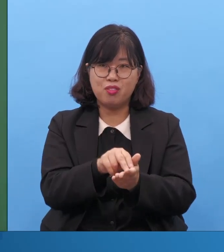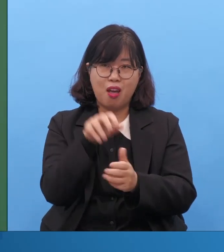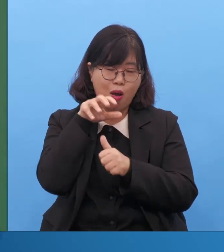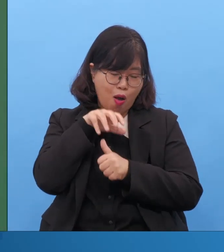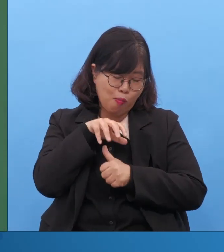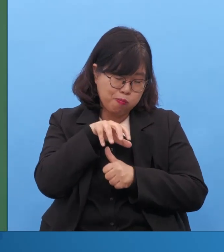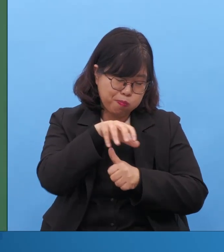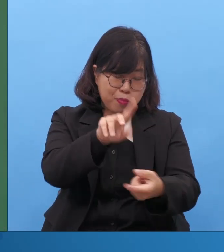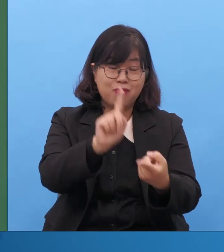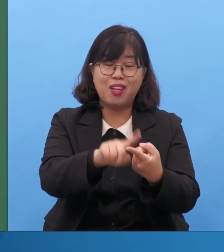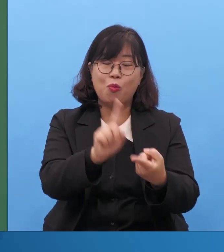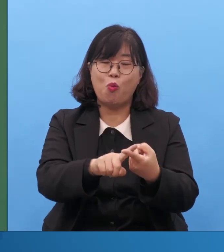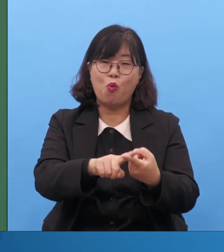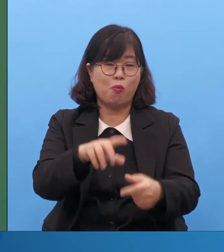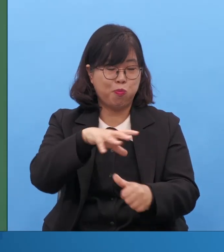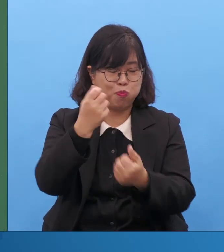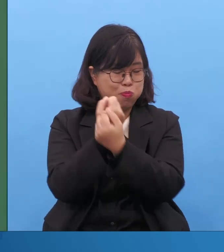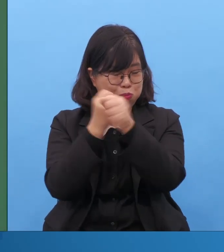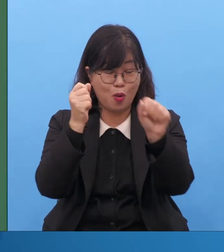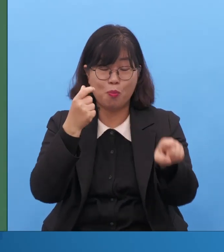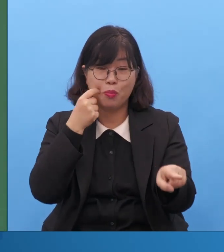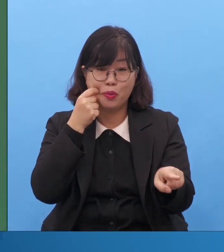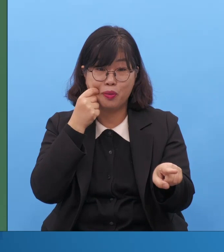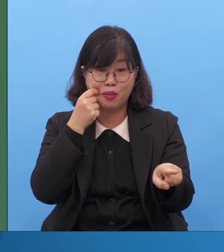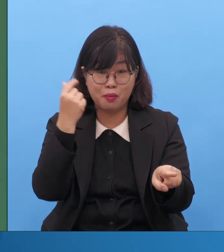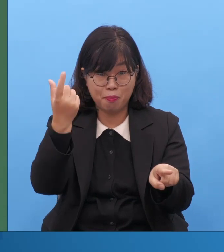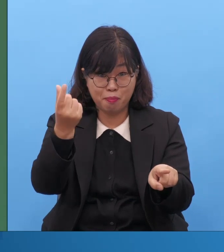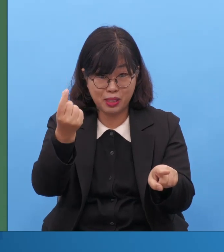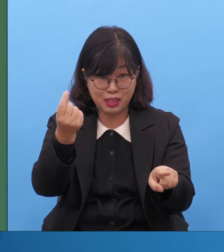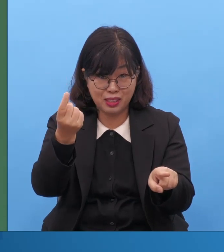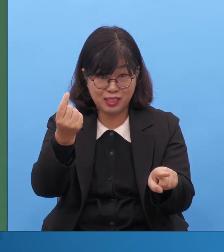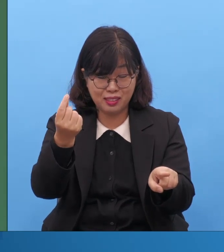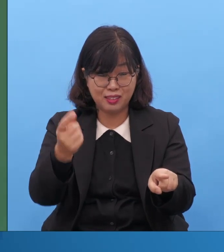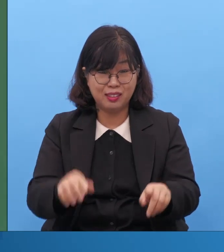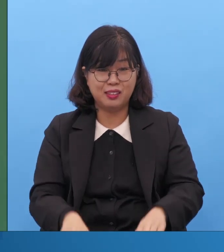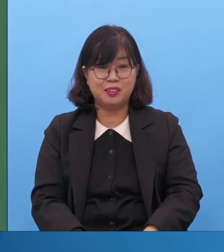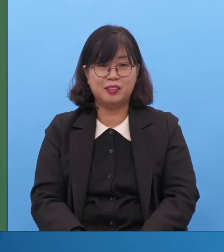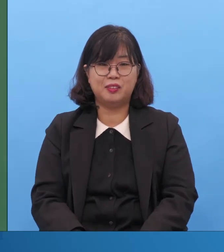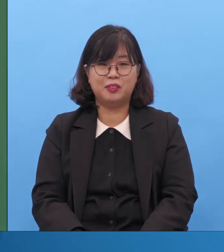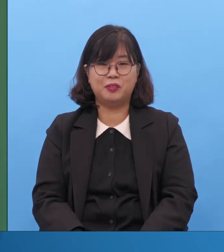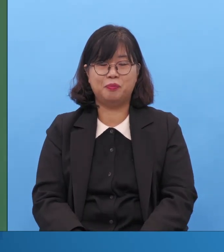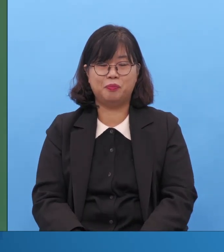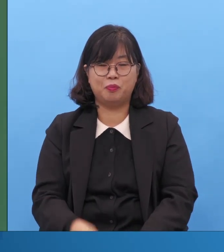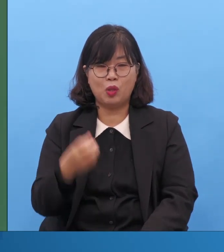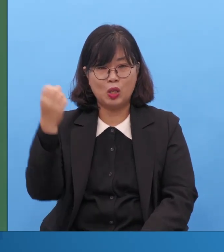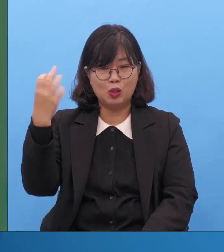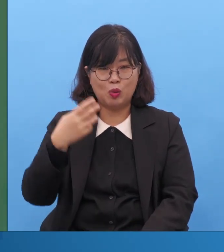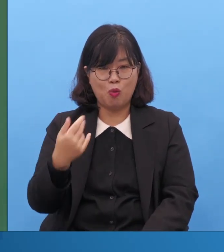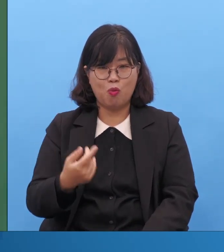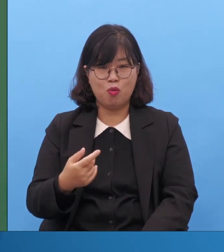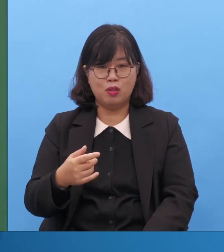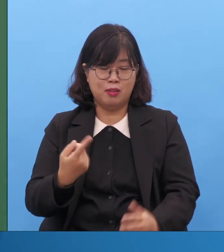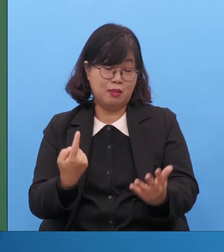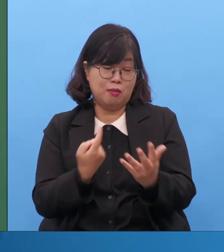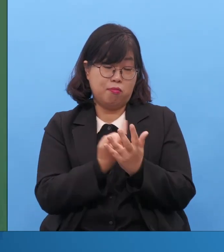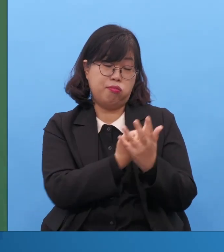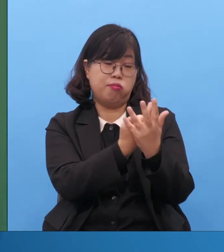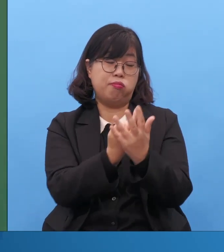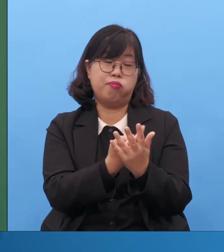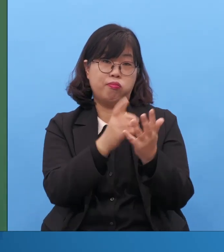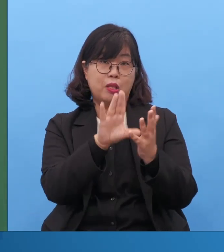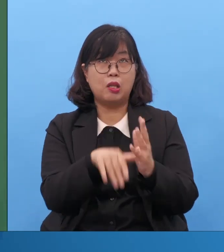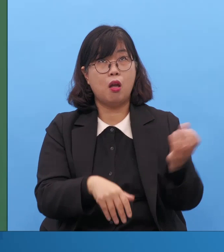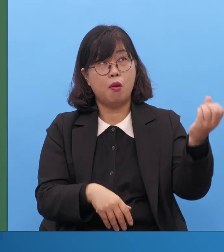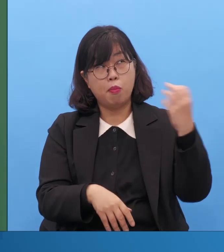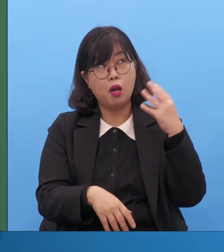그러면 모든 것을 보고 듣고 느끼는 게 맞잖아요 그때마다 이것만 해도 역사를 나요 이것만 해도